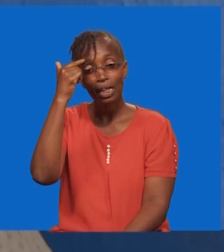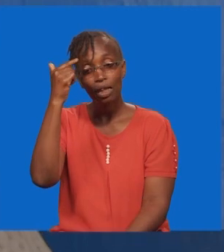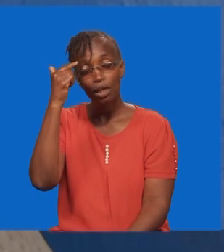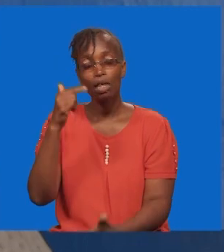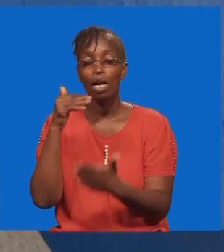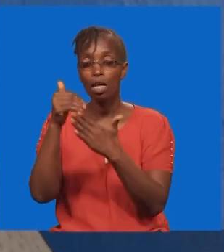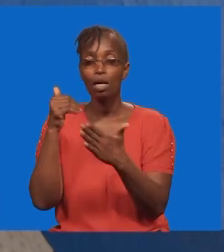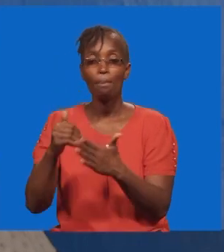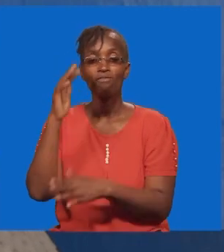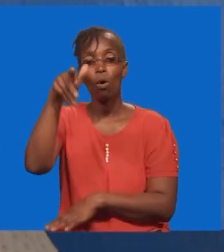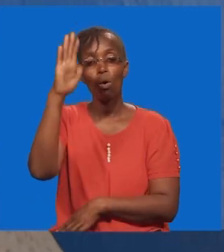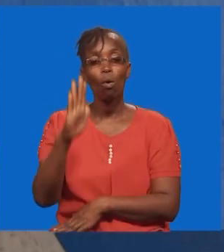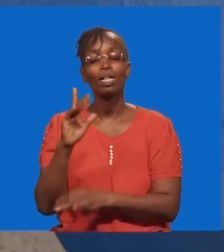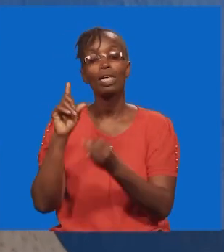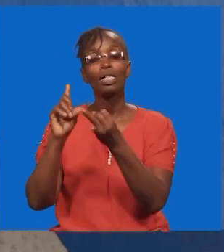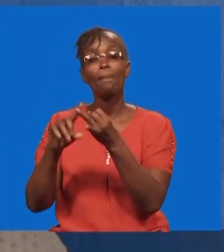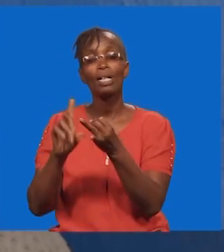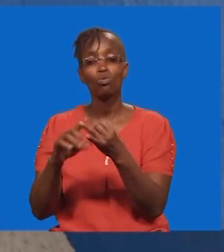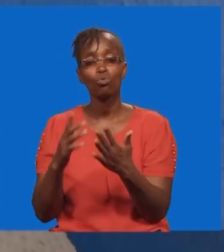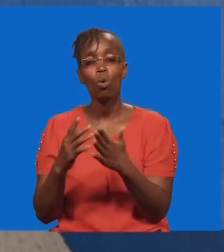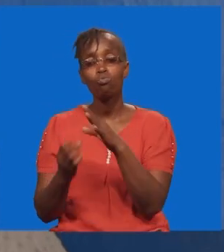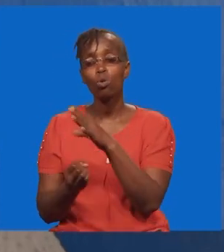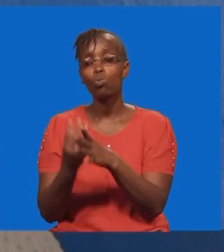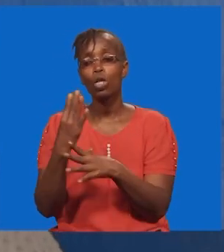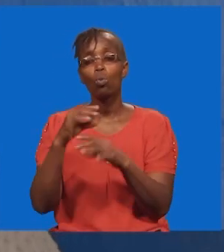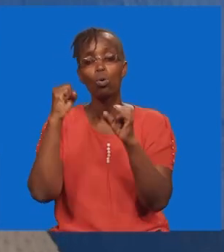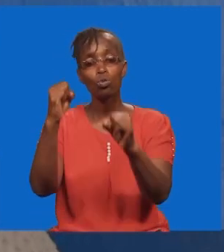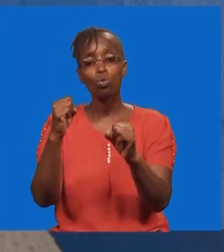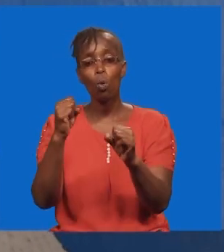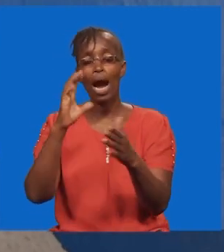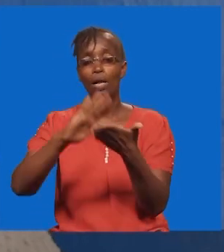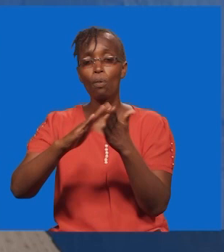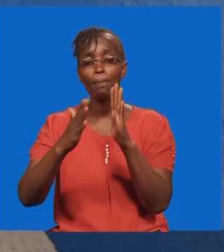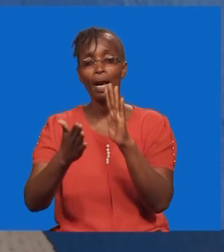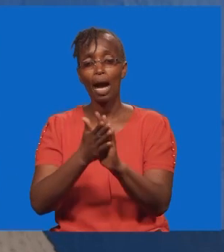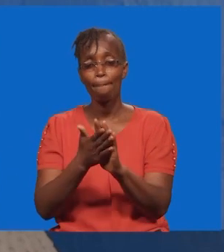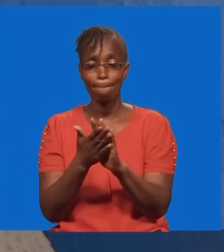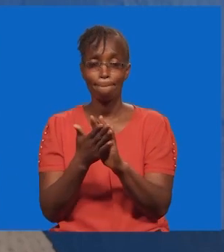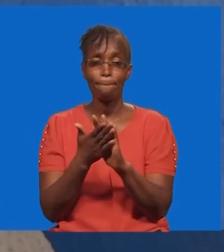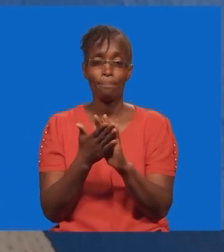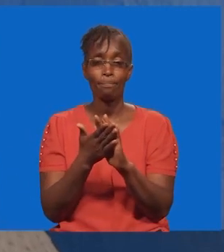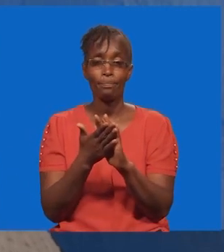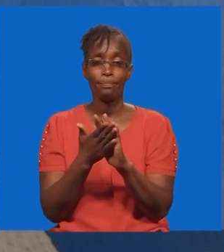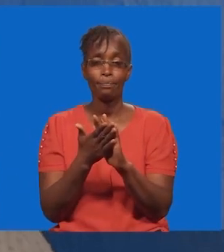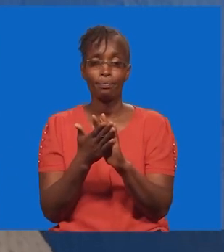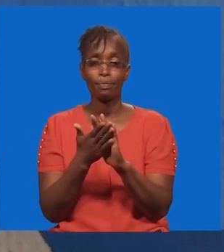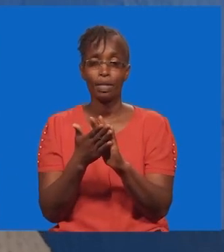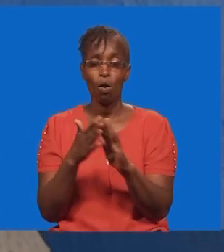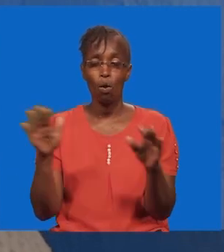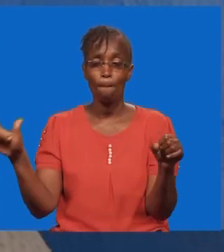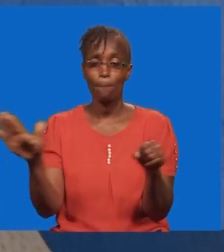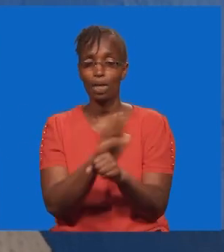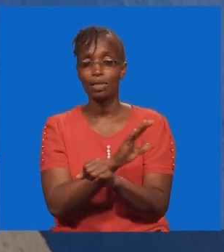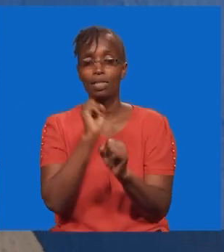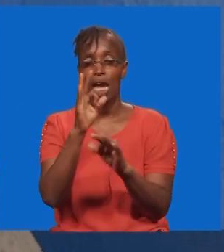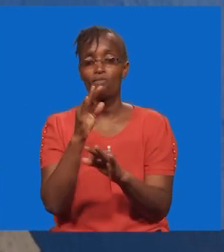yetu kwa ke. Na pia, tunakuwa imara na tunakuwa wakamilifu. Tunapo yaweka